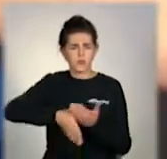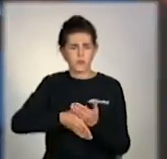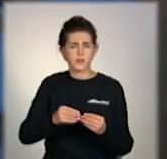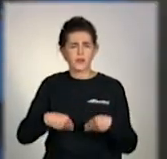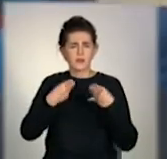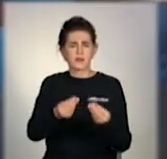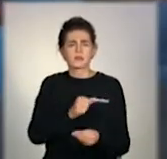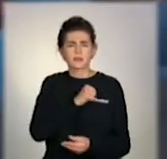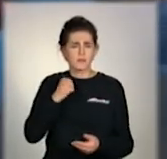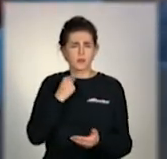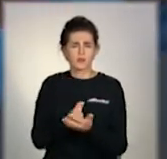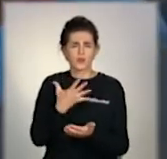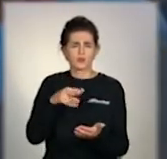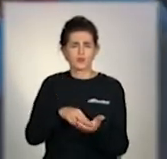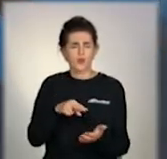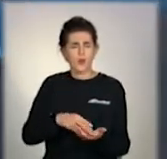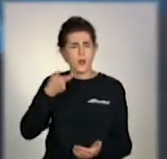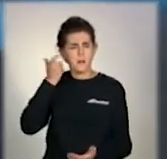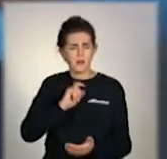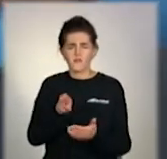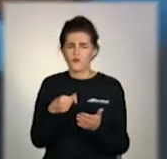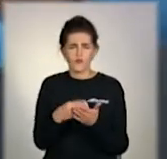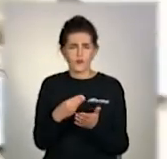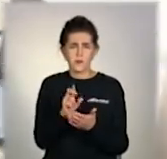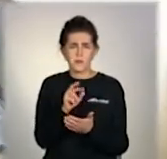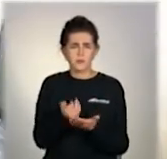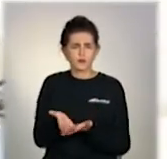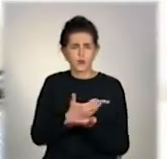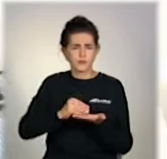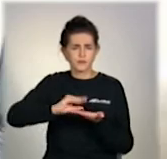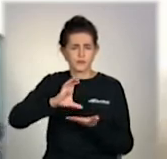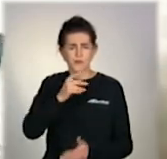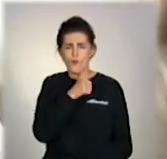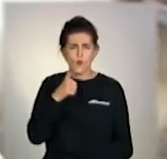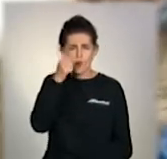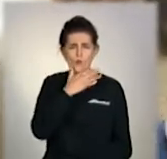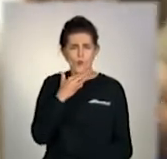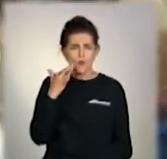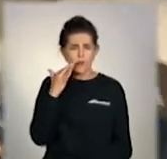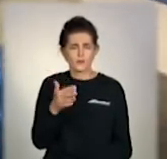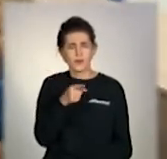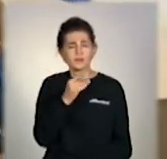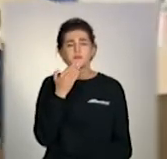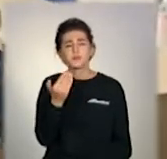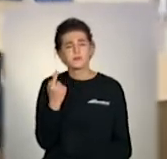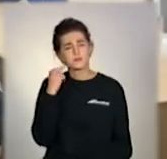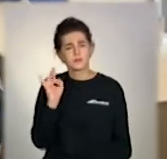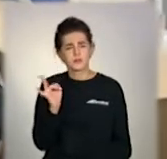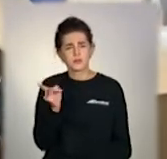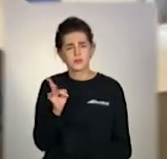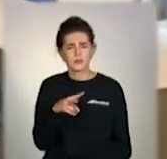придбали дороговартісні апарати. Гроші, на які б батьки б збирали роками. Марка, давай спробуємо, як ти слухаєш? Давай.